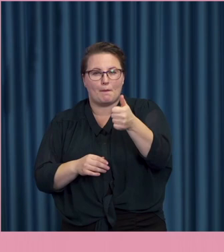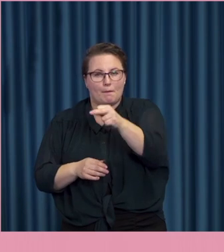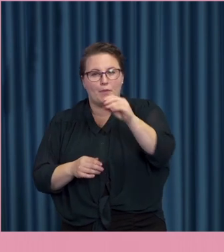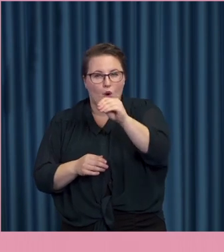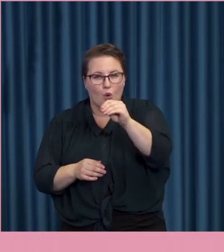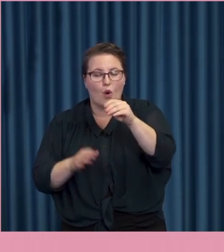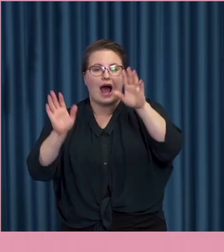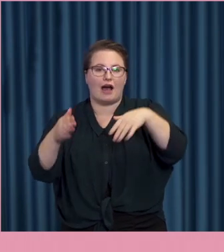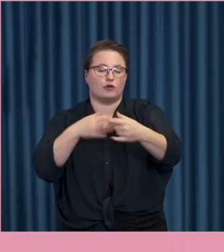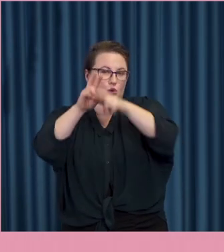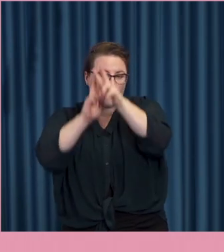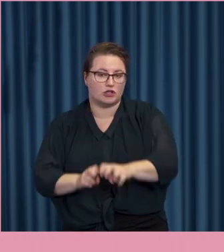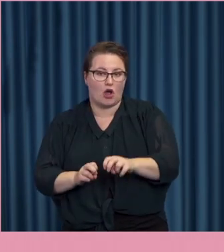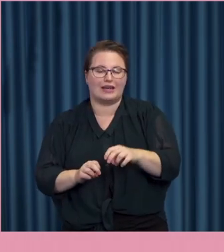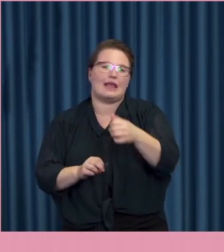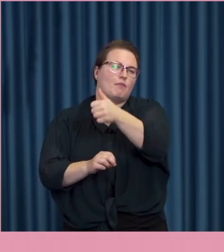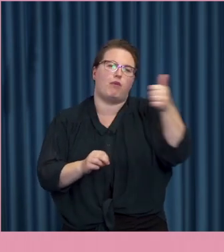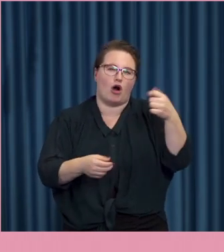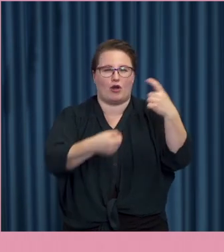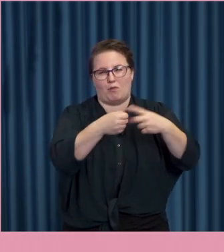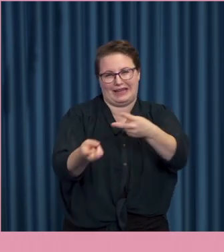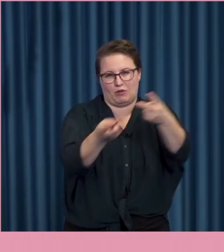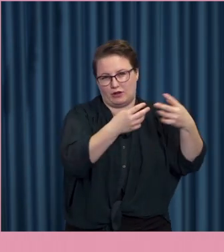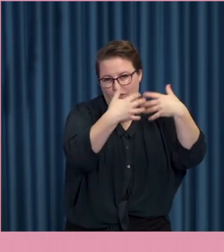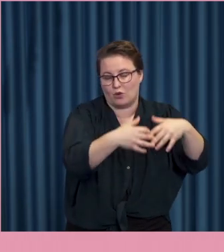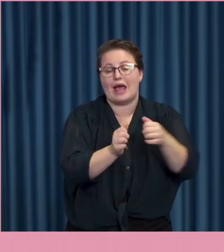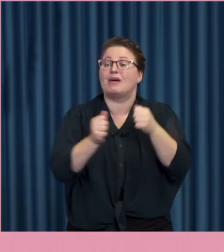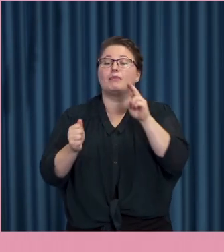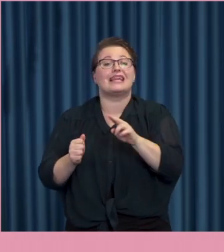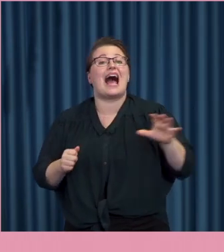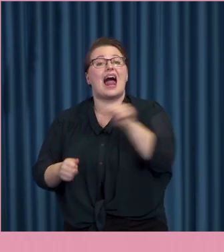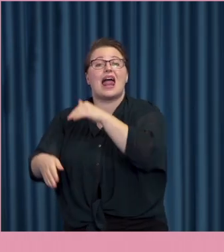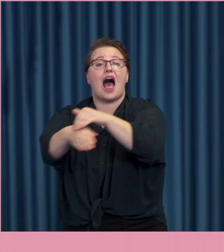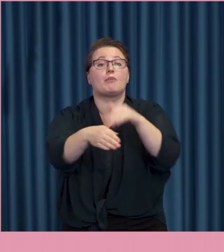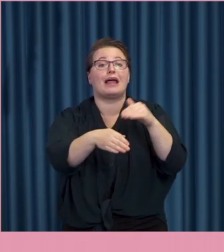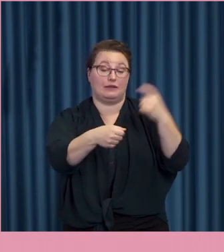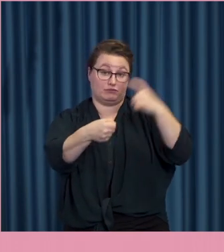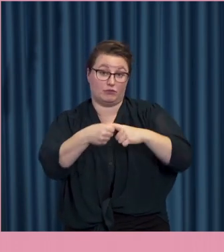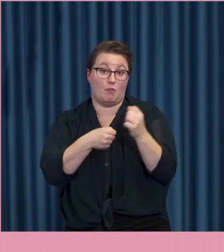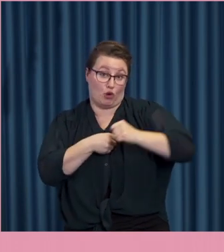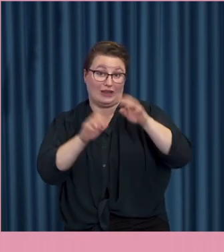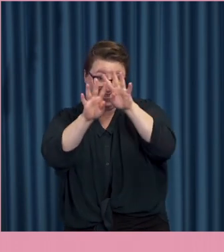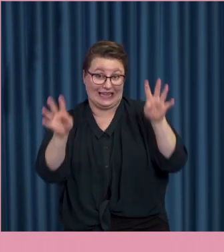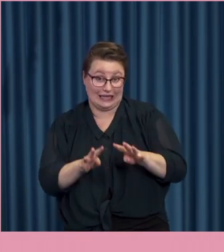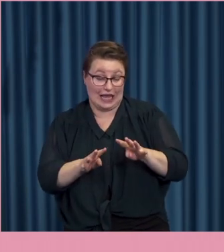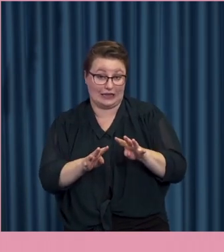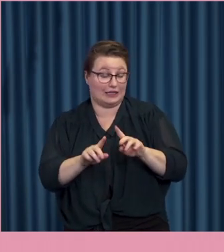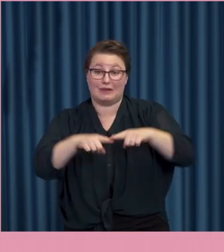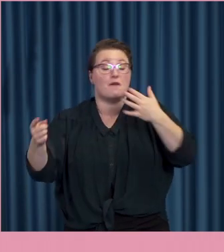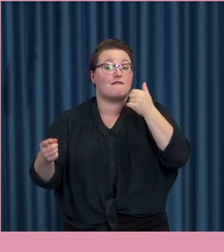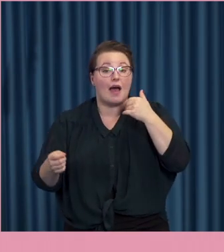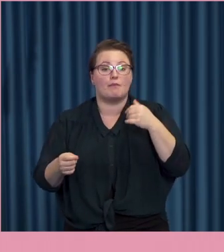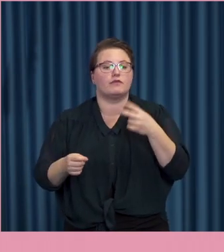förtroende, valda eller journalister och sånt. Utan alla anmälningar rörande brott på internet under en period. För att se hur